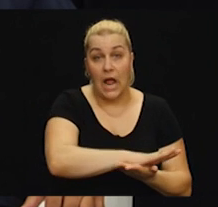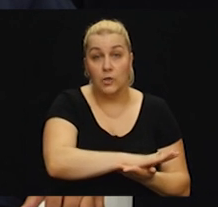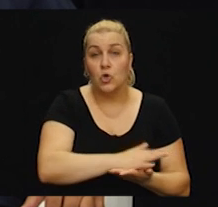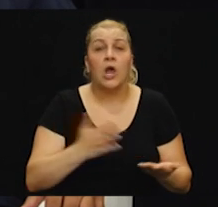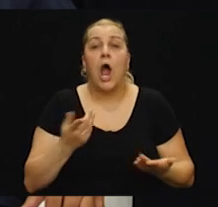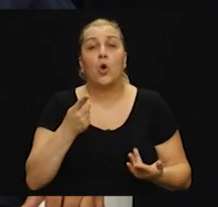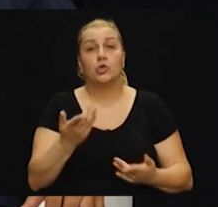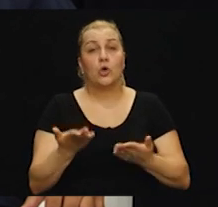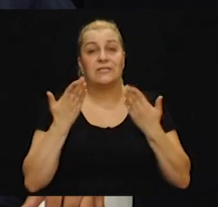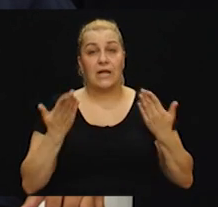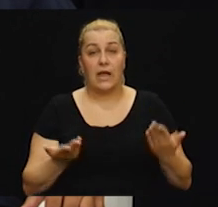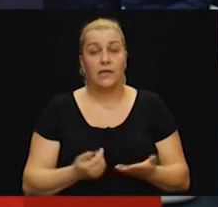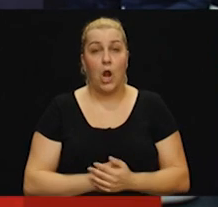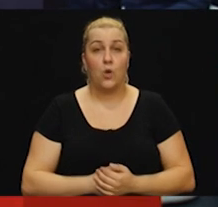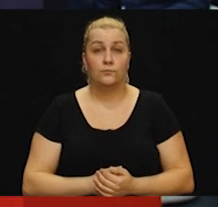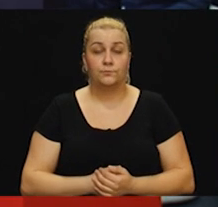Kako je to izgledalo?